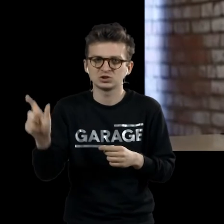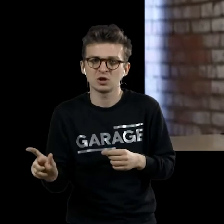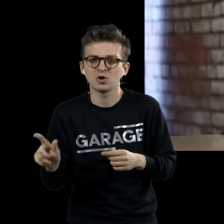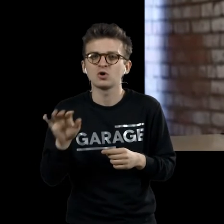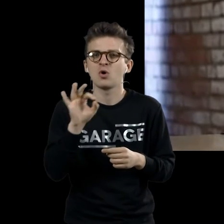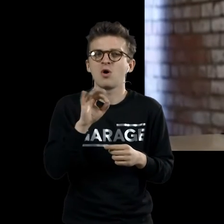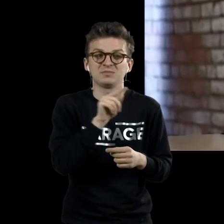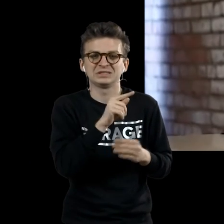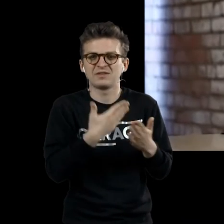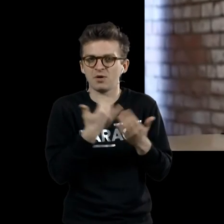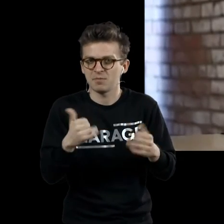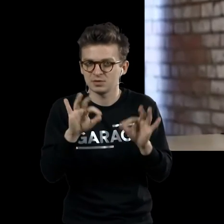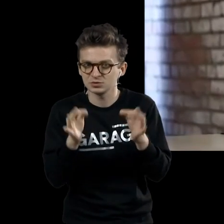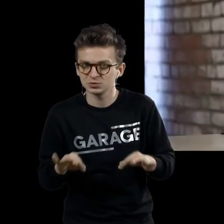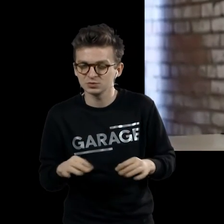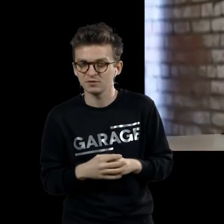современного искусства.